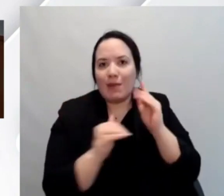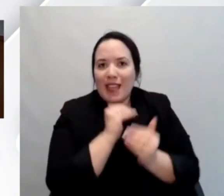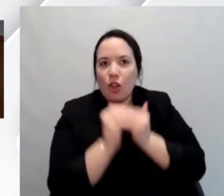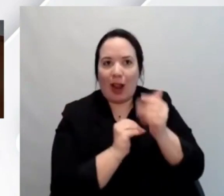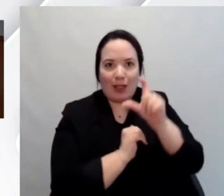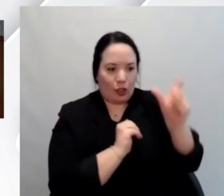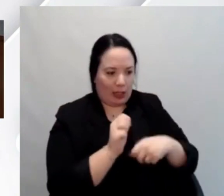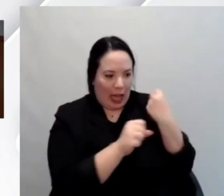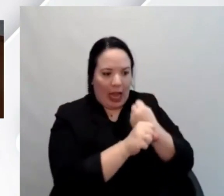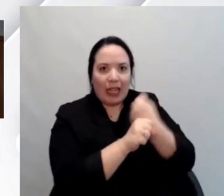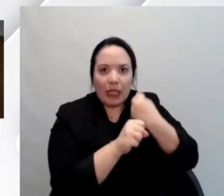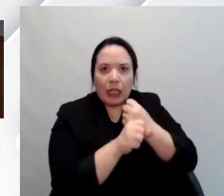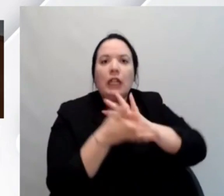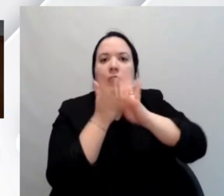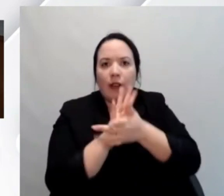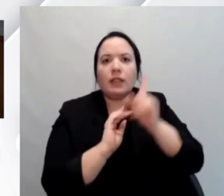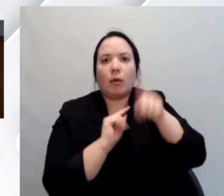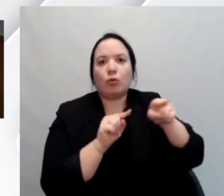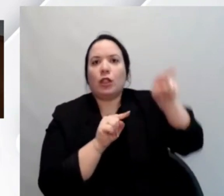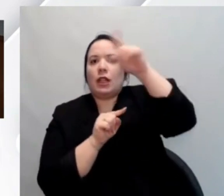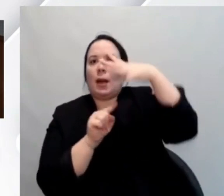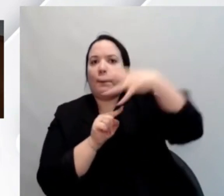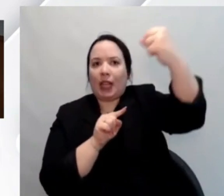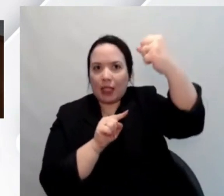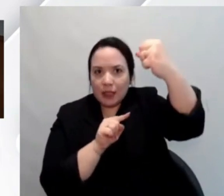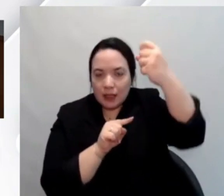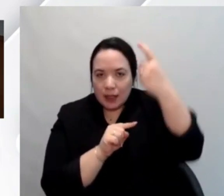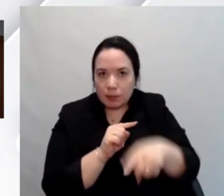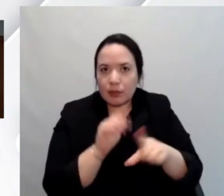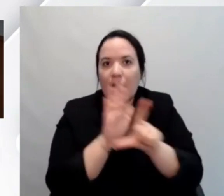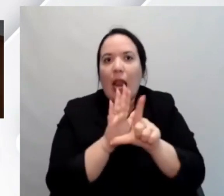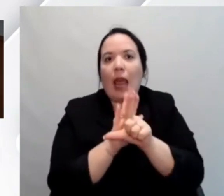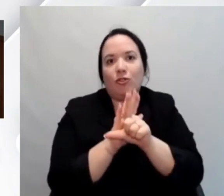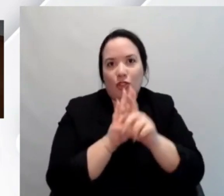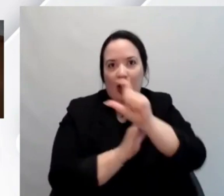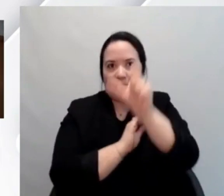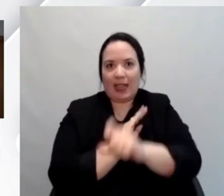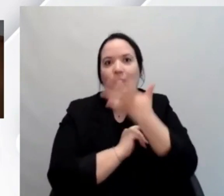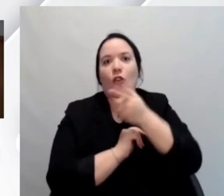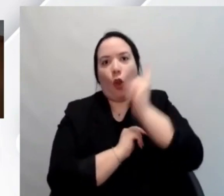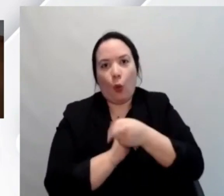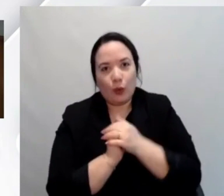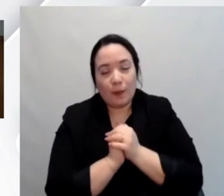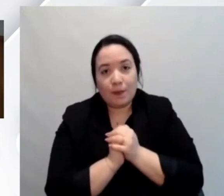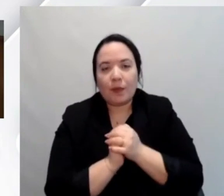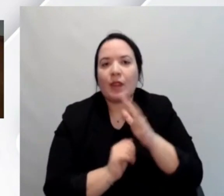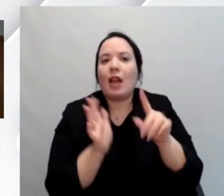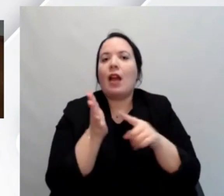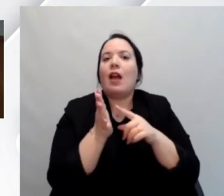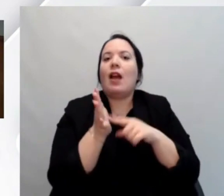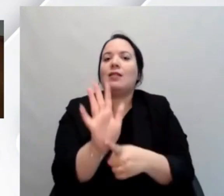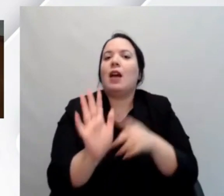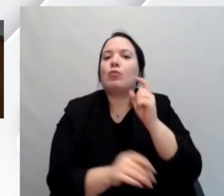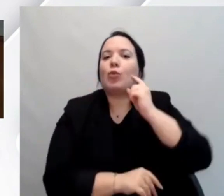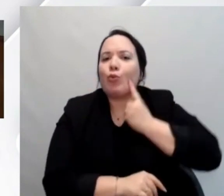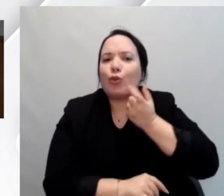stato fatto per adeguare la piattaforma alla legge italiana. Perché a mio avviso è un esempio virtuoso? Perché ovviamente non ci si è fermato lì.